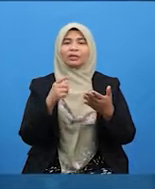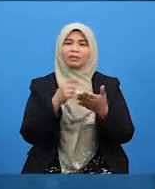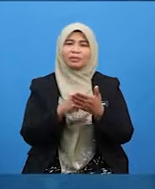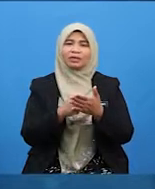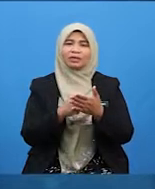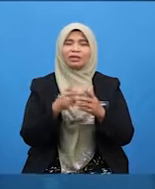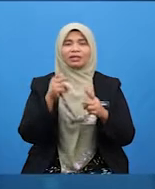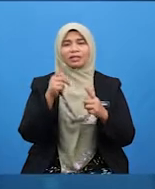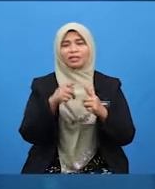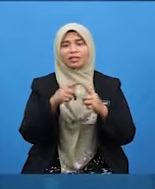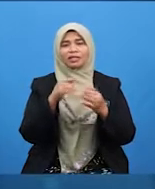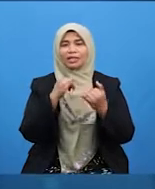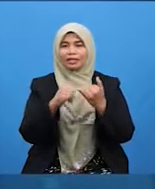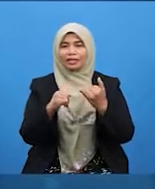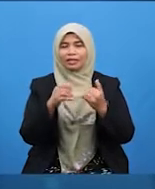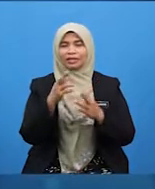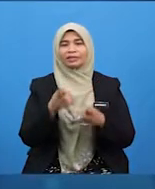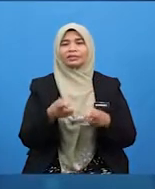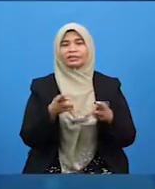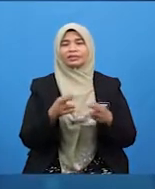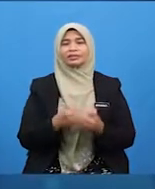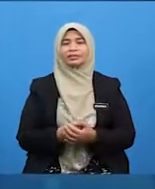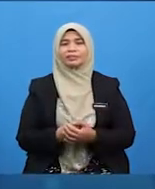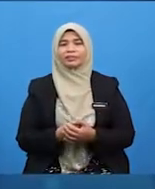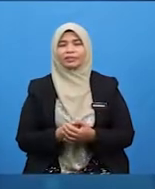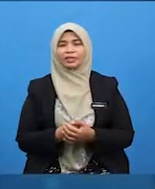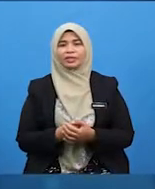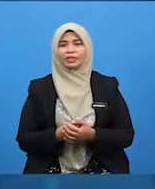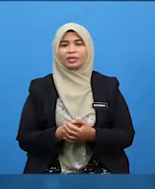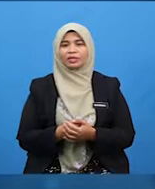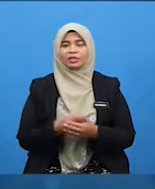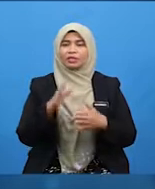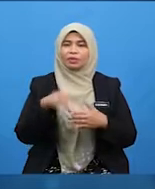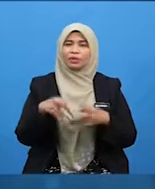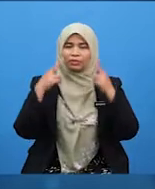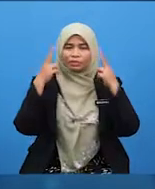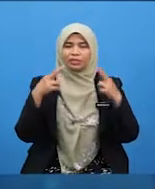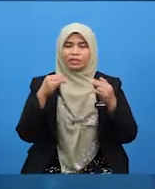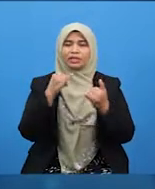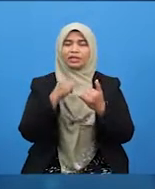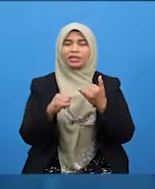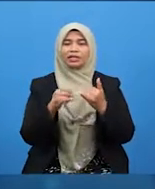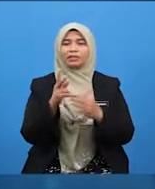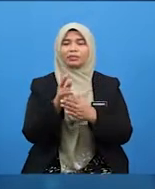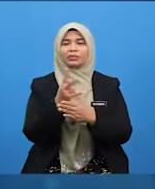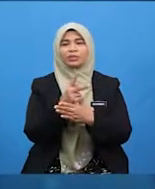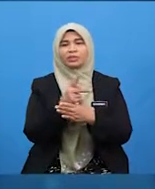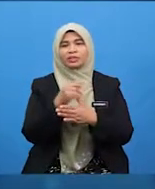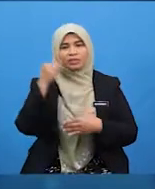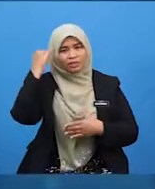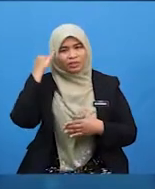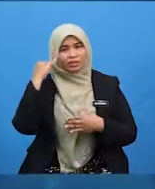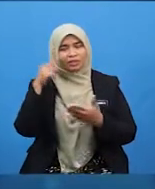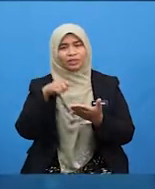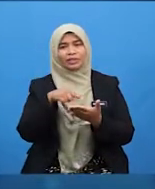tiba ke penghujung rancangan. Sebelum Usazah mengakhiri perkongsian ilmu